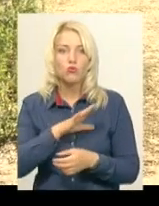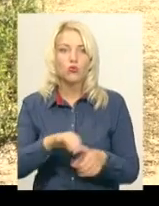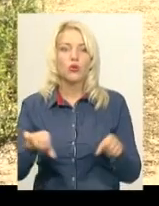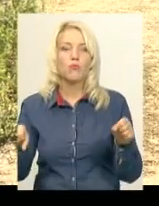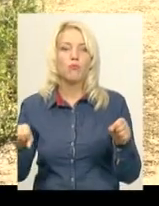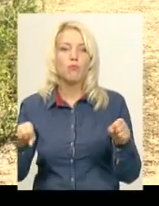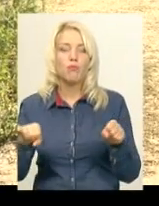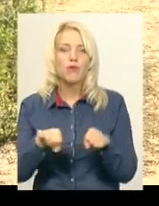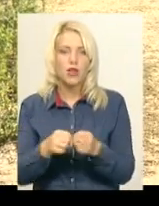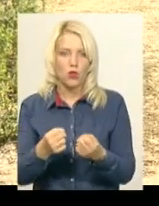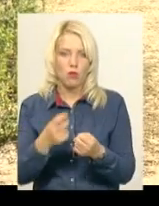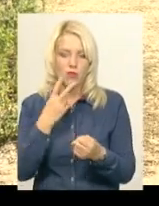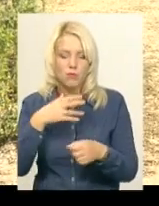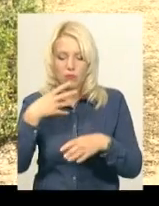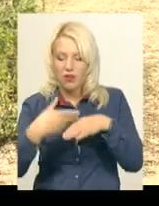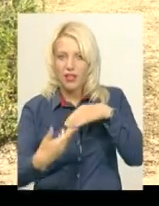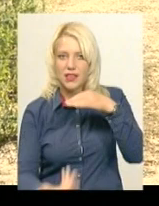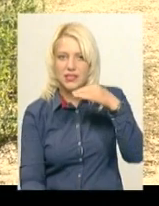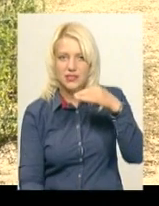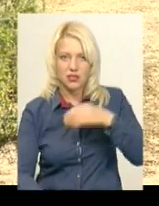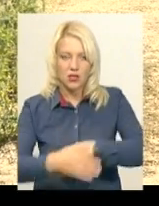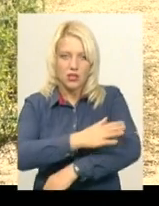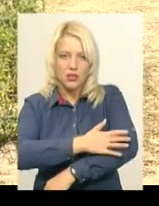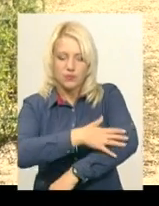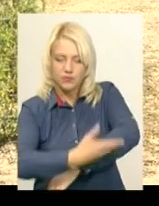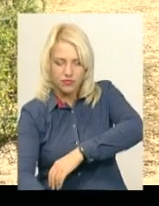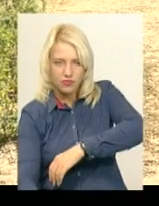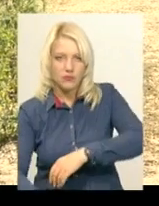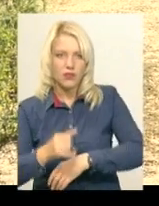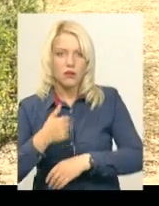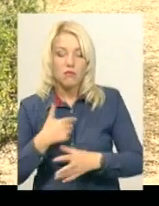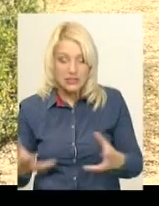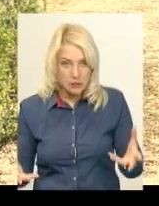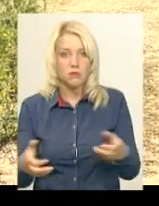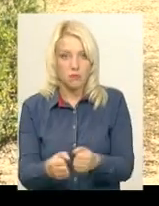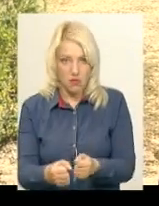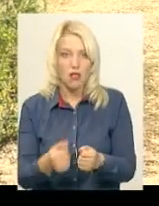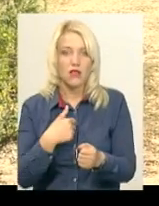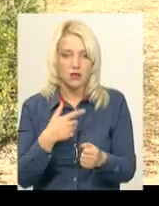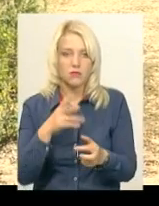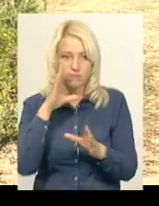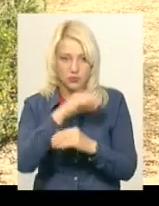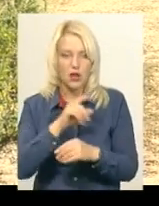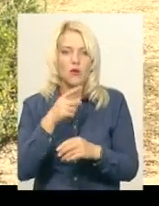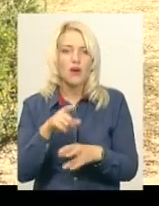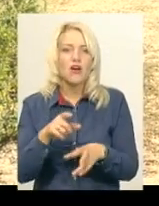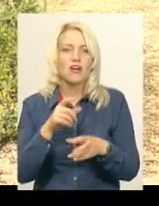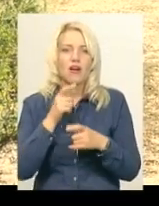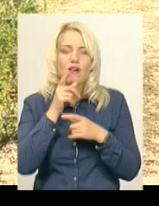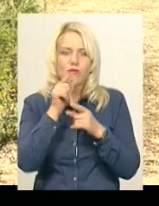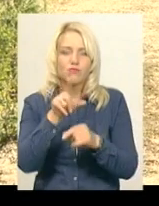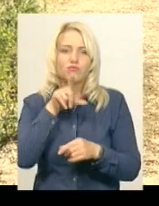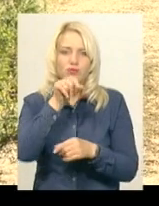висіло прямо на землі. Ми його злапали, він дався в руки, бо тому що він курликав, ніби